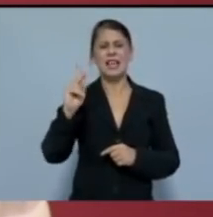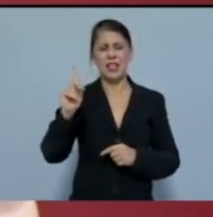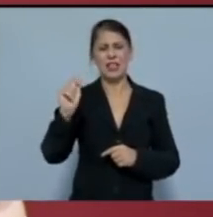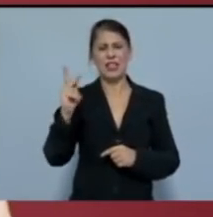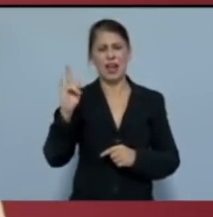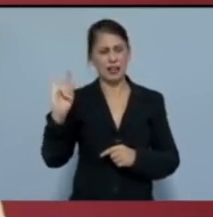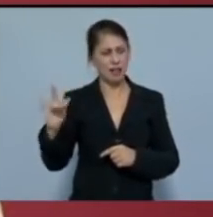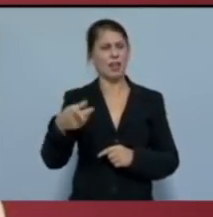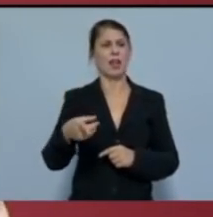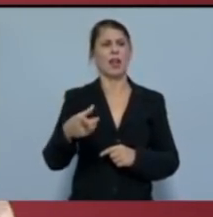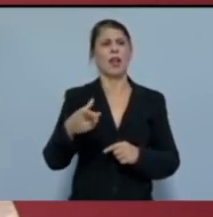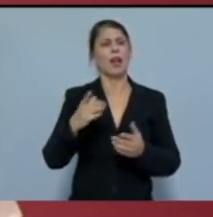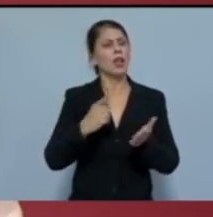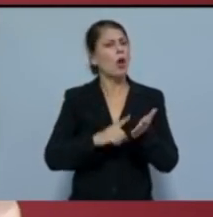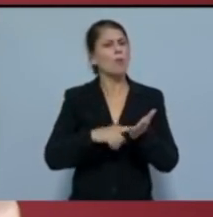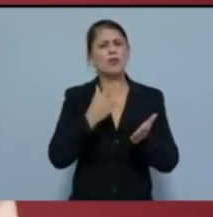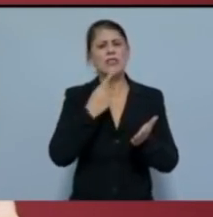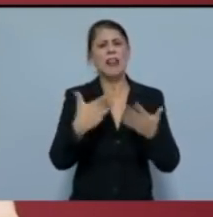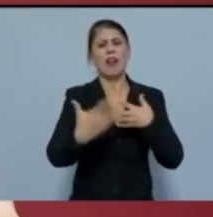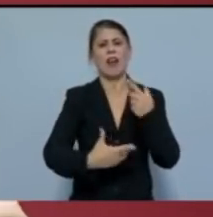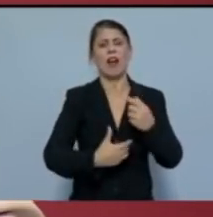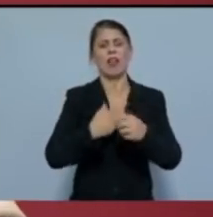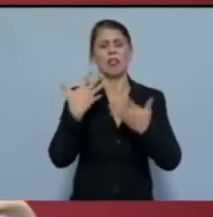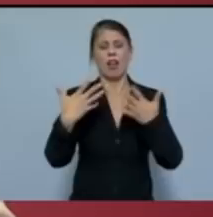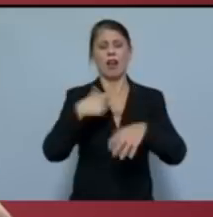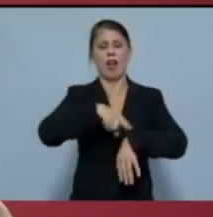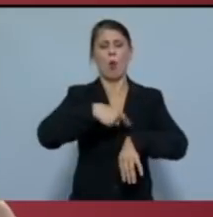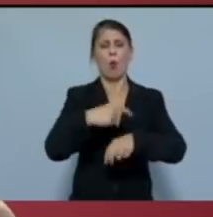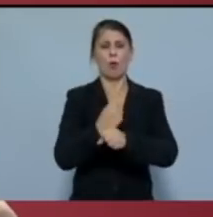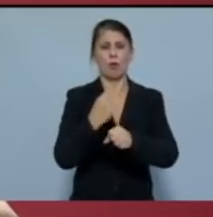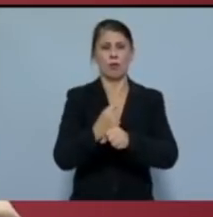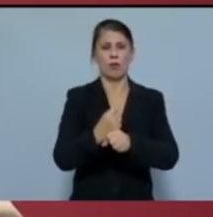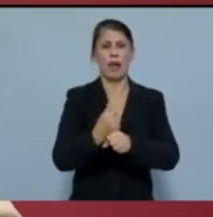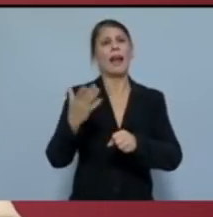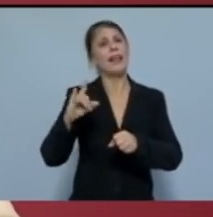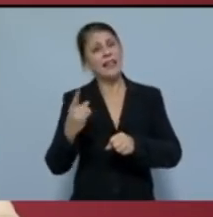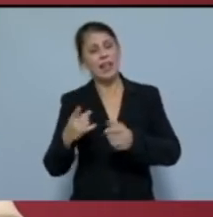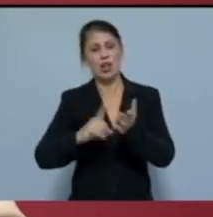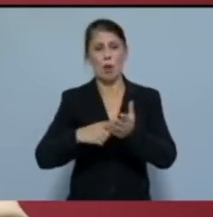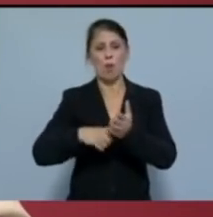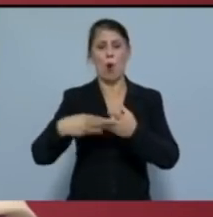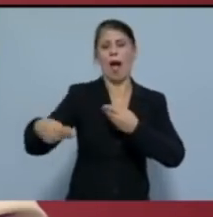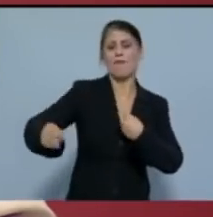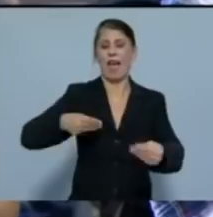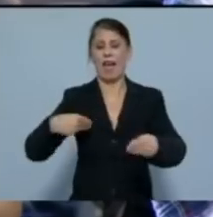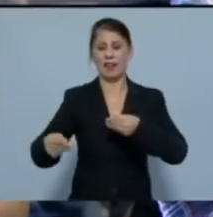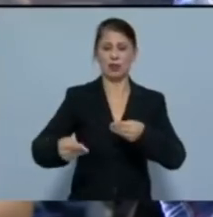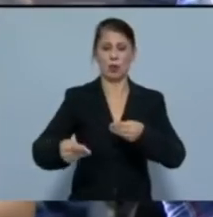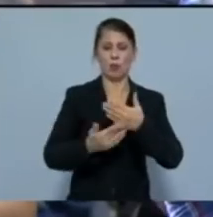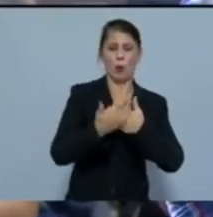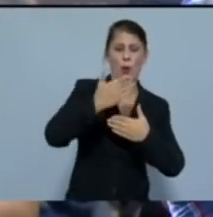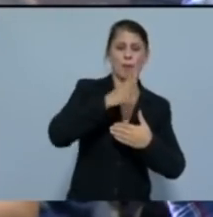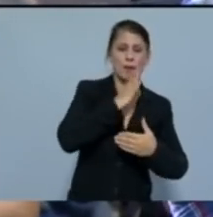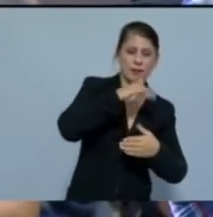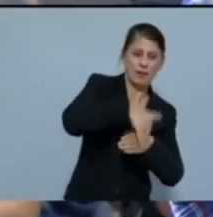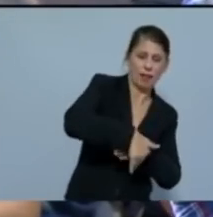δίπλα στους προηγούμενους νόμους της ευελιξίας. Αυτό φανερώνουν οι ανατροπές στην κοινωνική ασφάλιση με